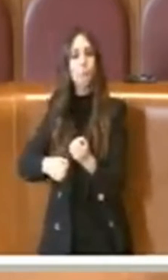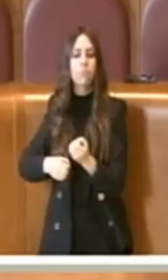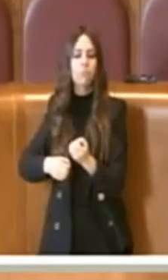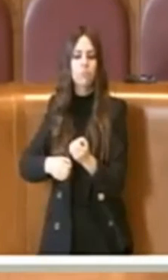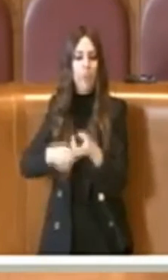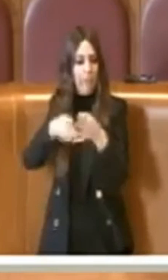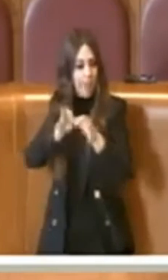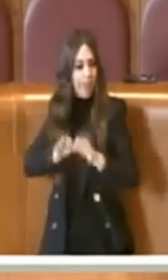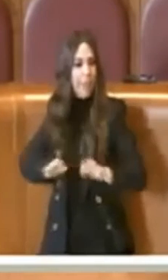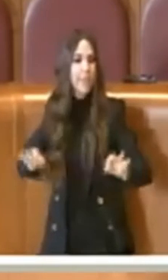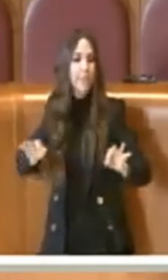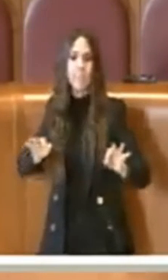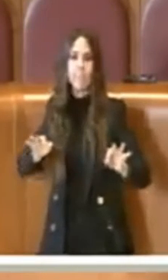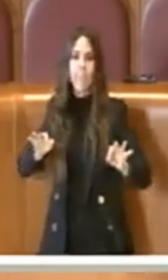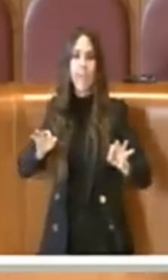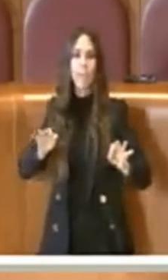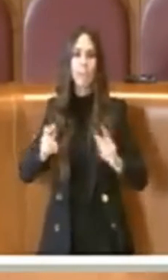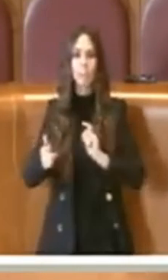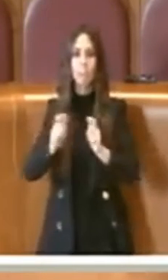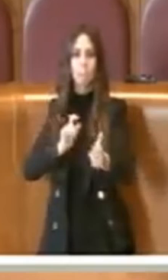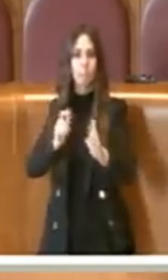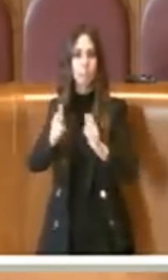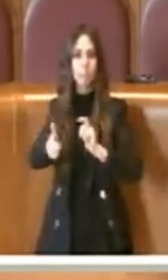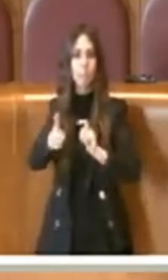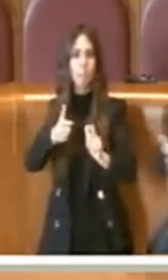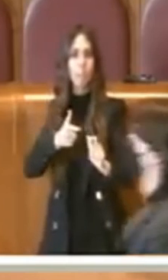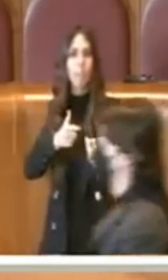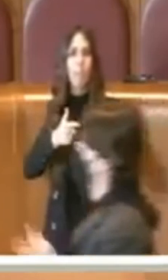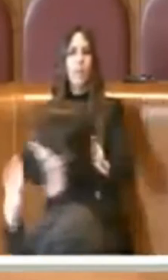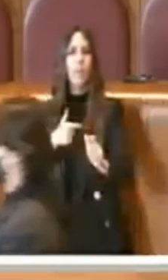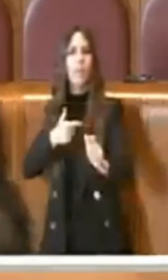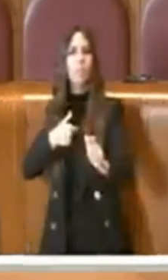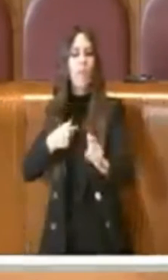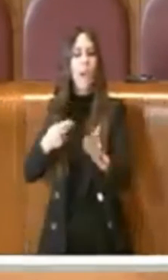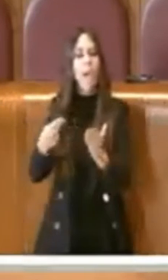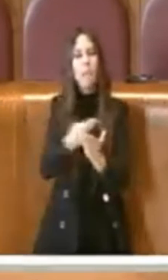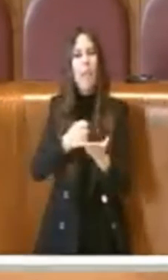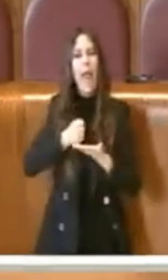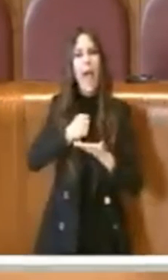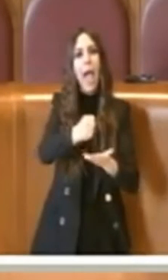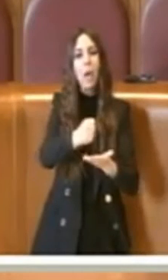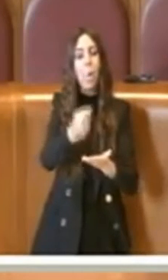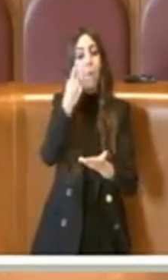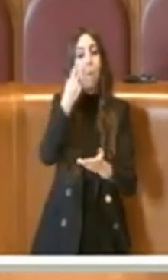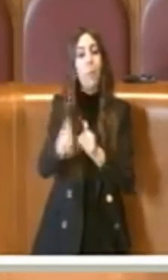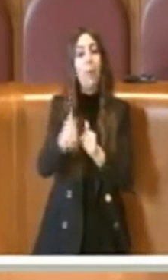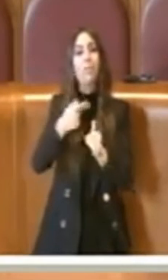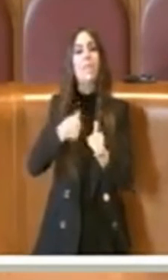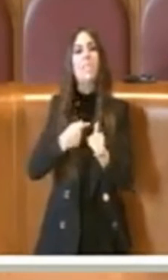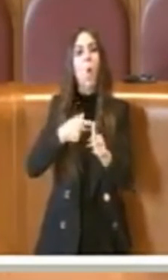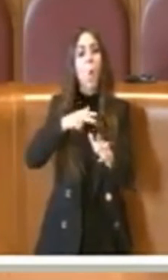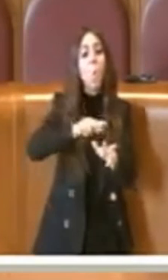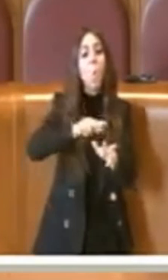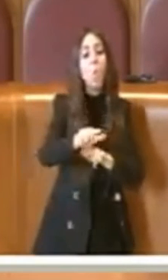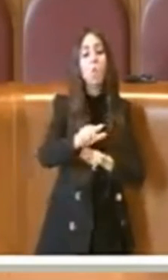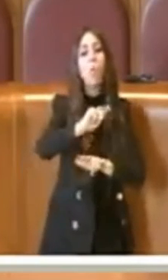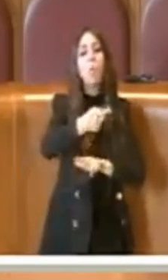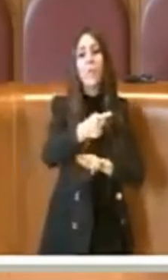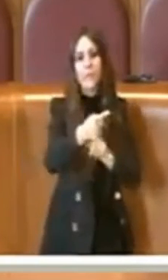reciproco tra di noi, vorrei far riferimento ad esempio al piano degli investimenti previsto per il municipio primo.